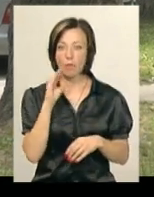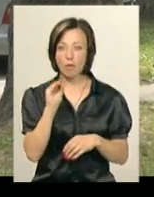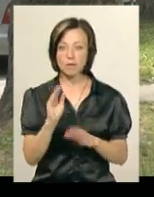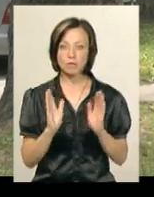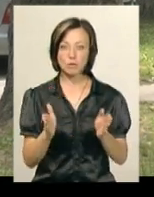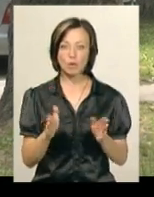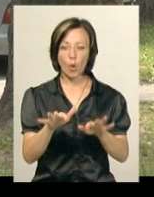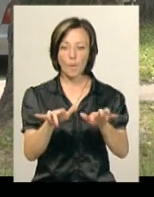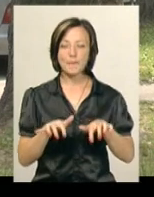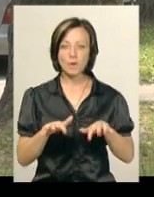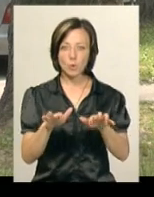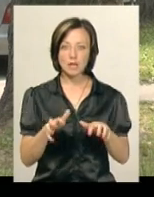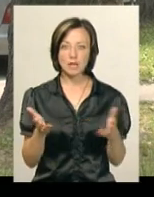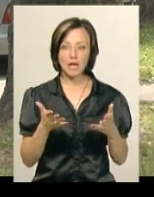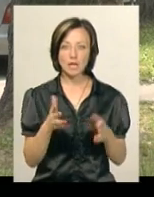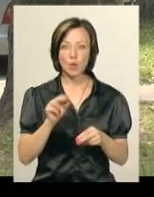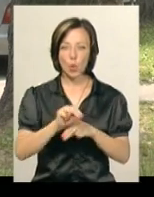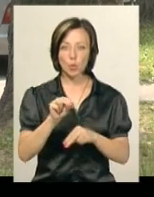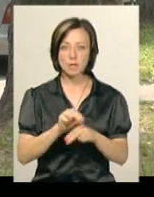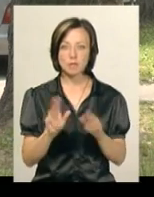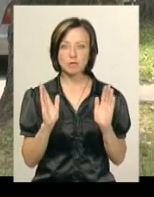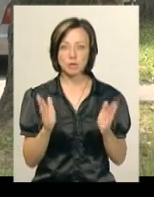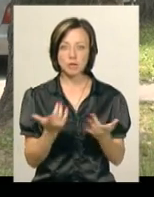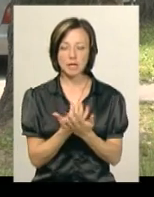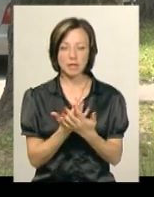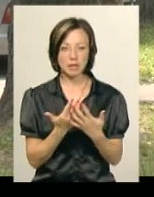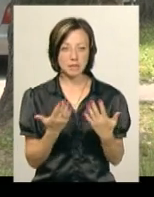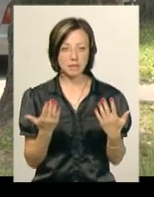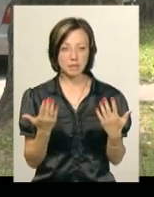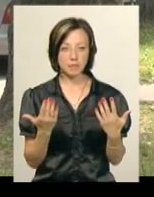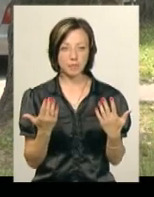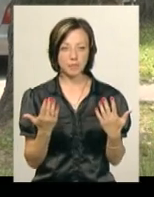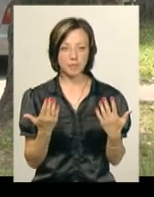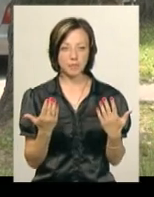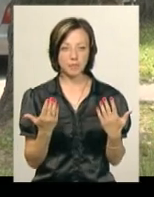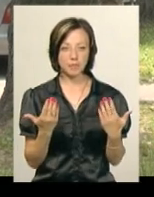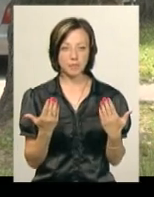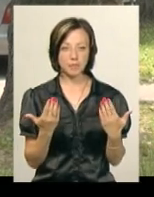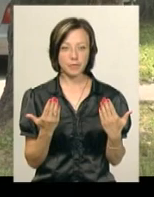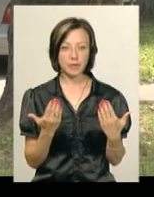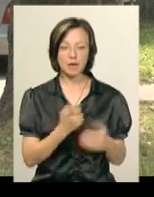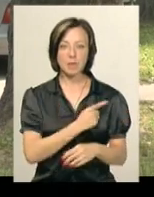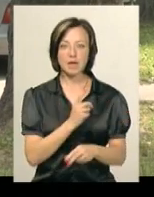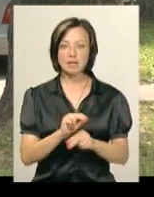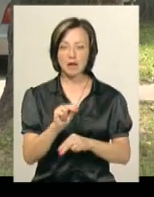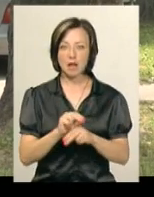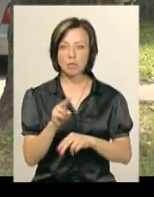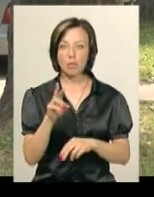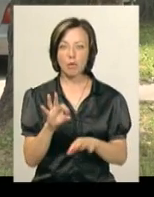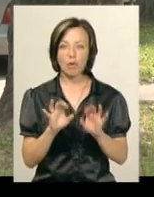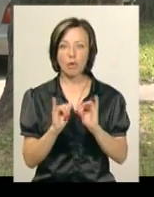будуть комп'ютерні якісь курси, будуть різні майстер-класи по